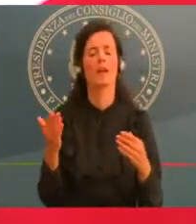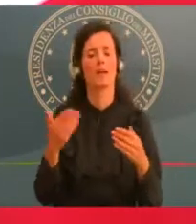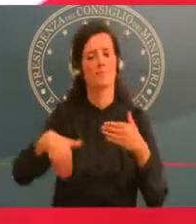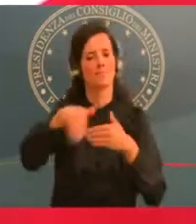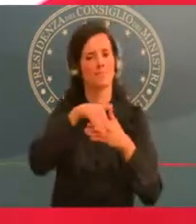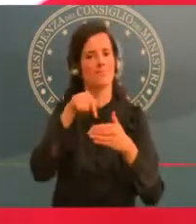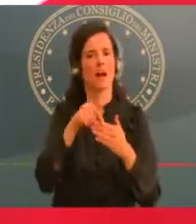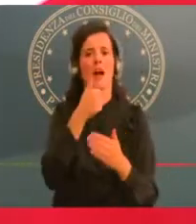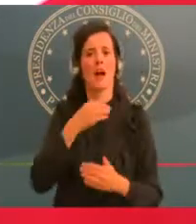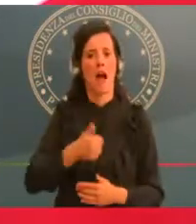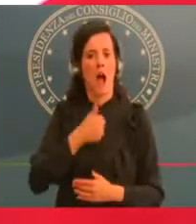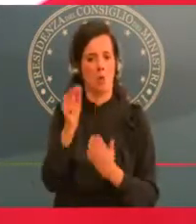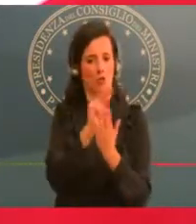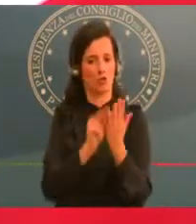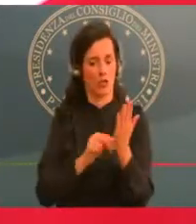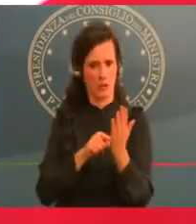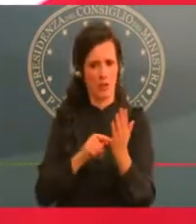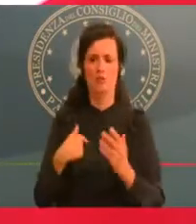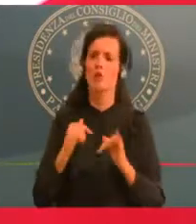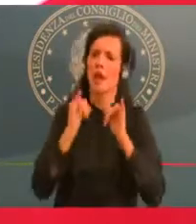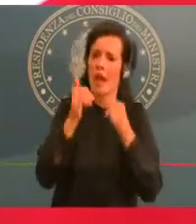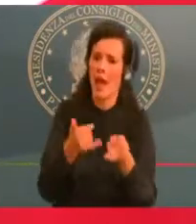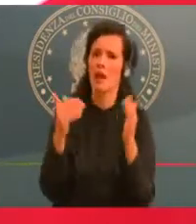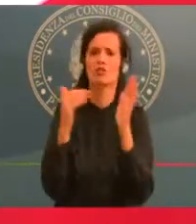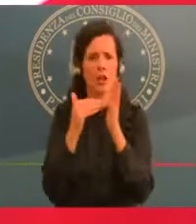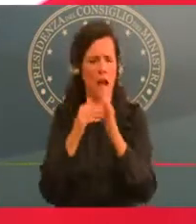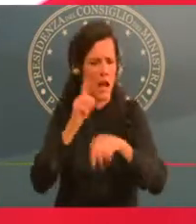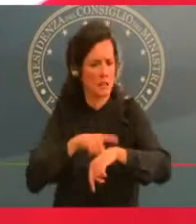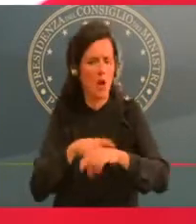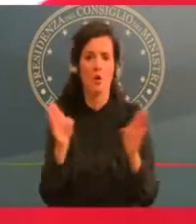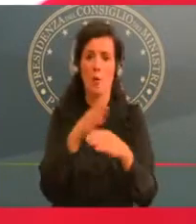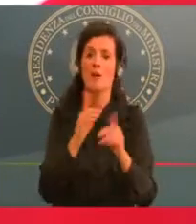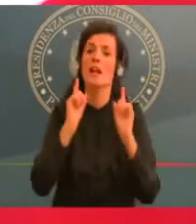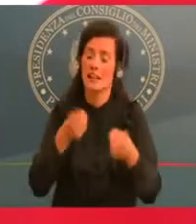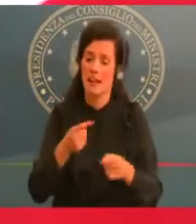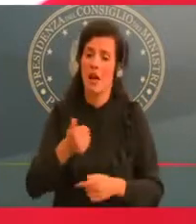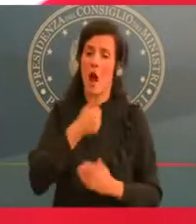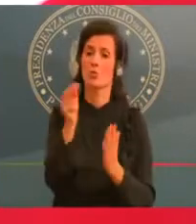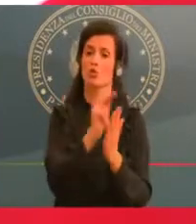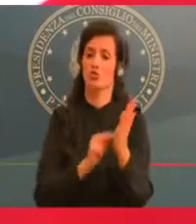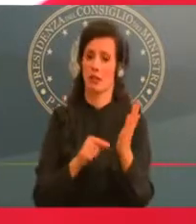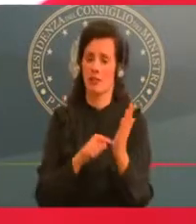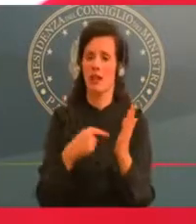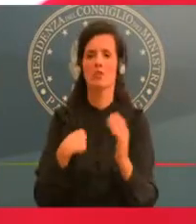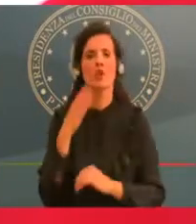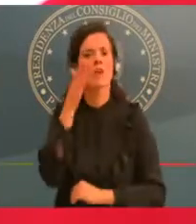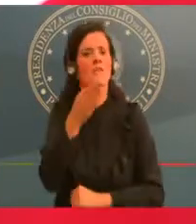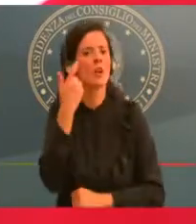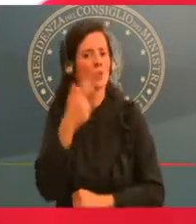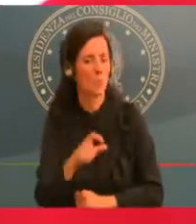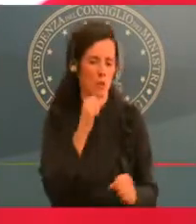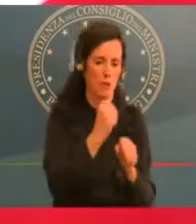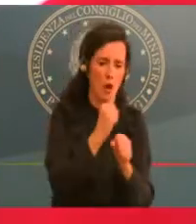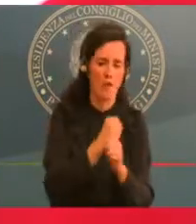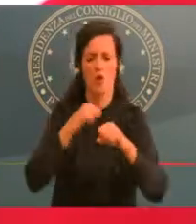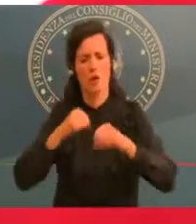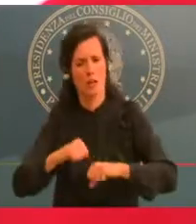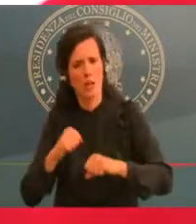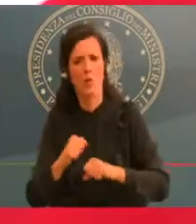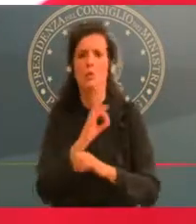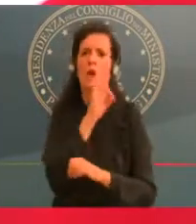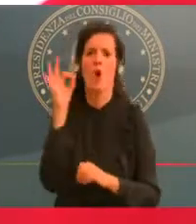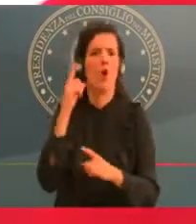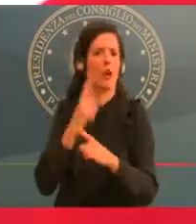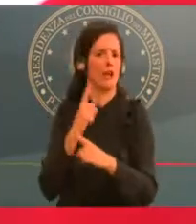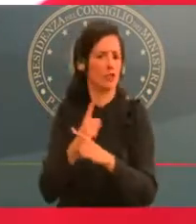motivi di lavoro, di salute, l'abbiamo detto, o di necessità. E così quando c'è un divieto di spostamento tra una Regione e l'altra o un Comune e l